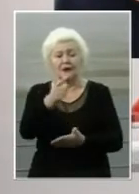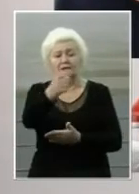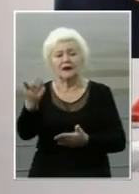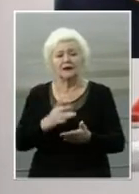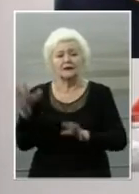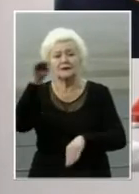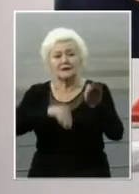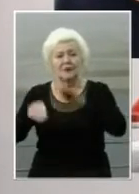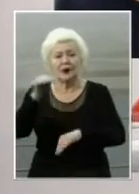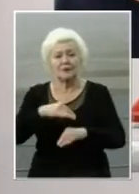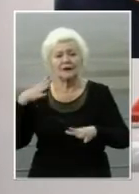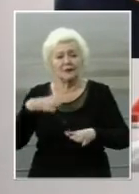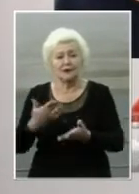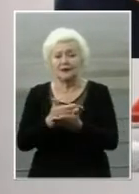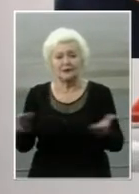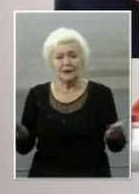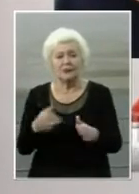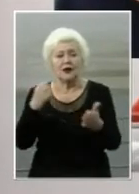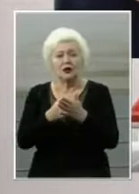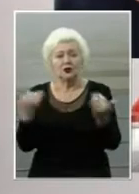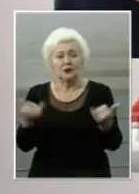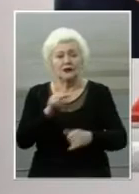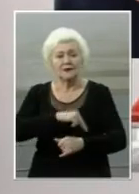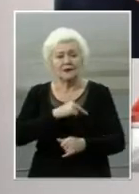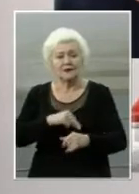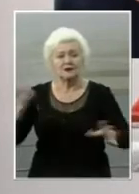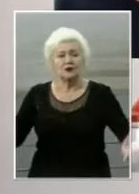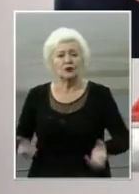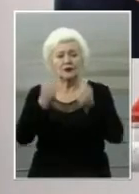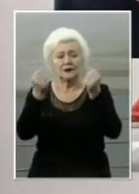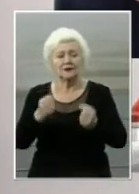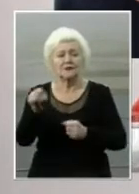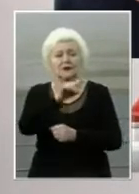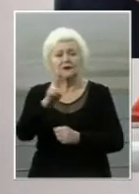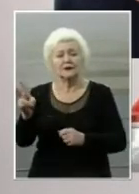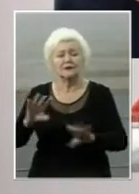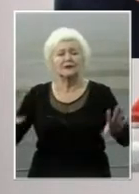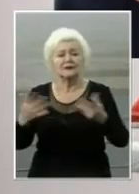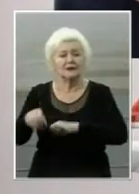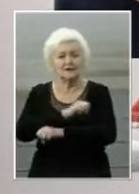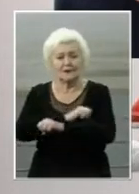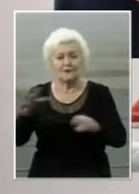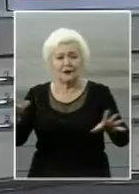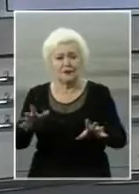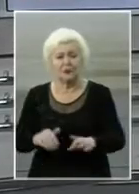завалами немає, але ще донині працюють рятувальники на місці, де стався вибух.